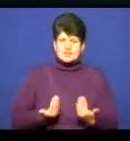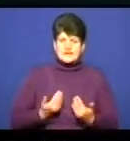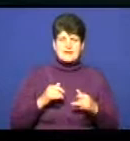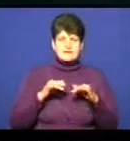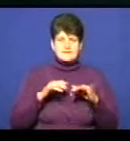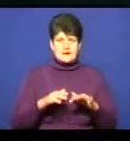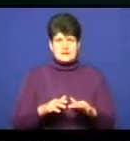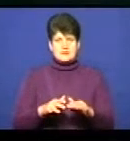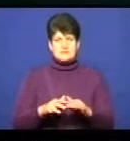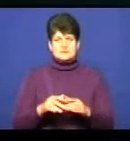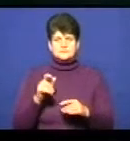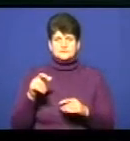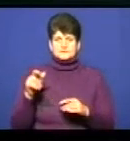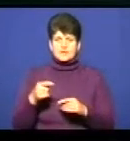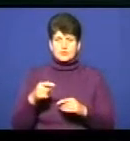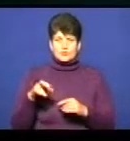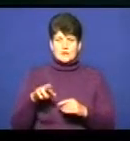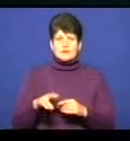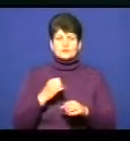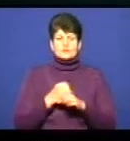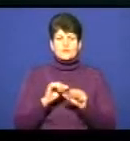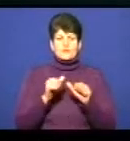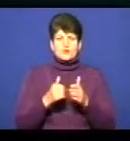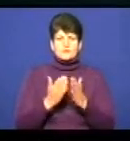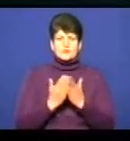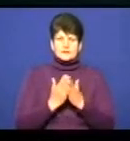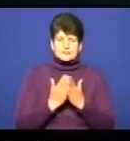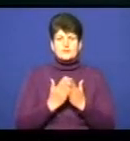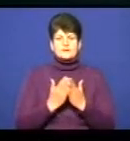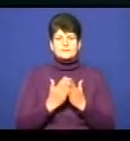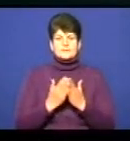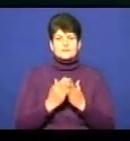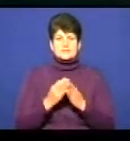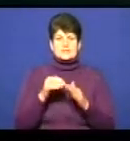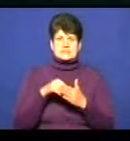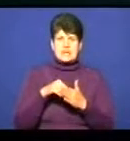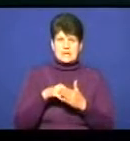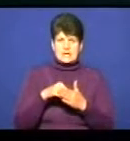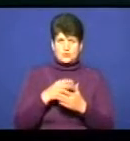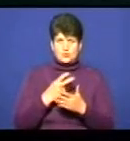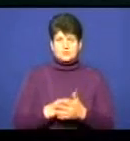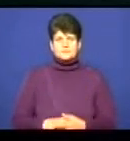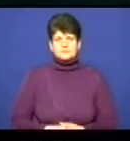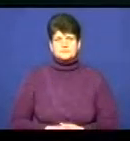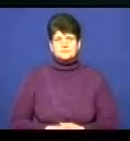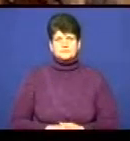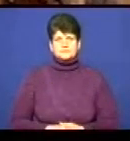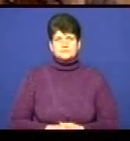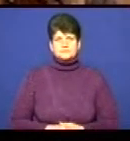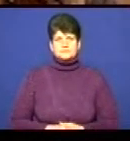Тернопілля. Артбуки виготовили у формі книг, розкладок, скриньок. Детальніше у сюжеті – Любові Гадомської.